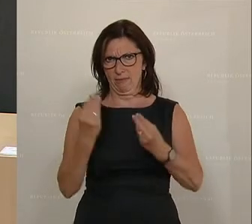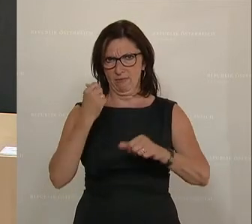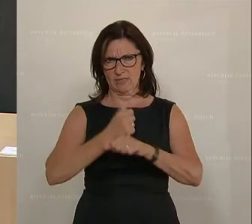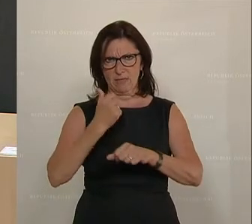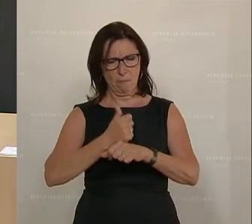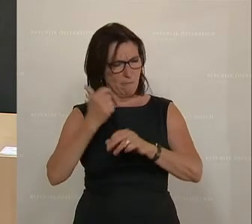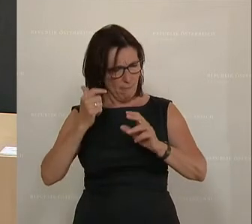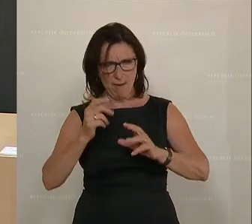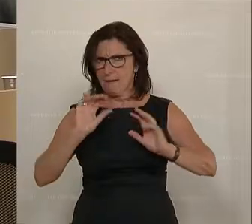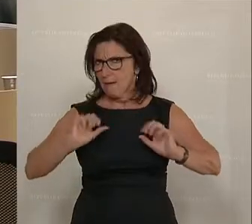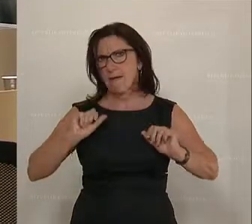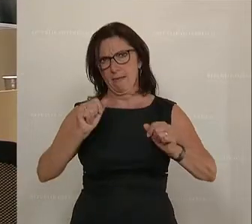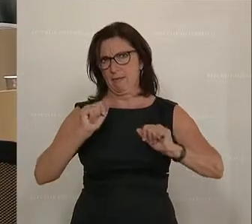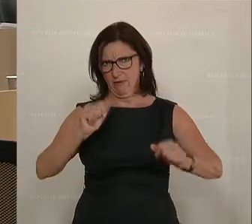zu werden.